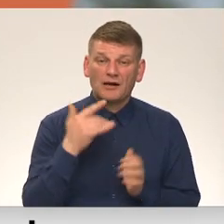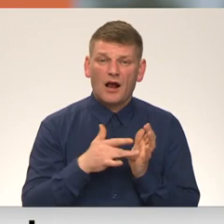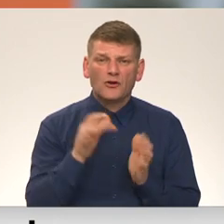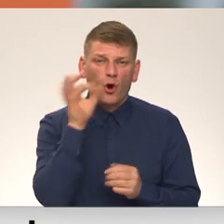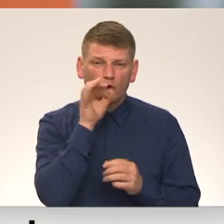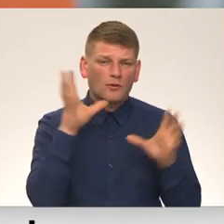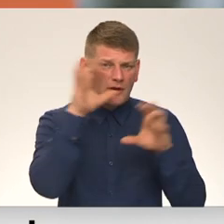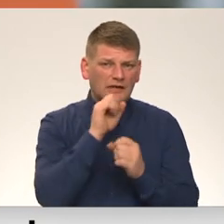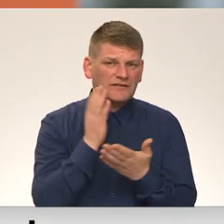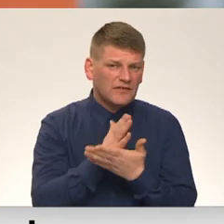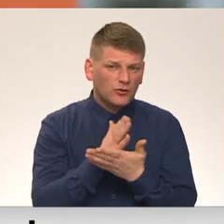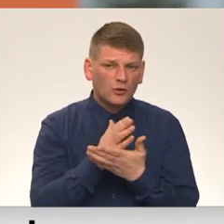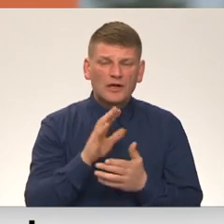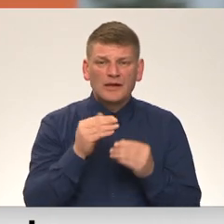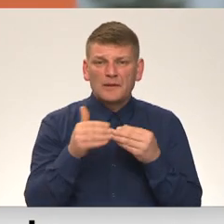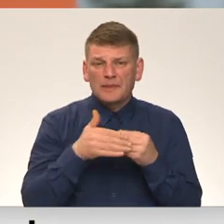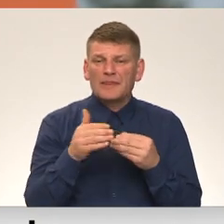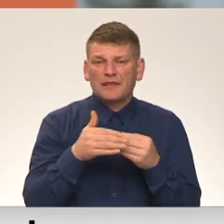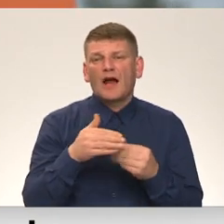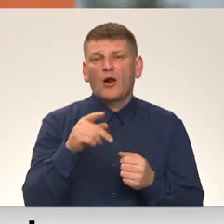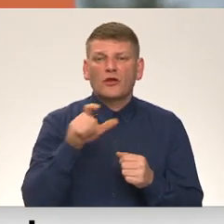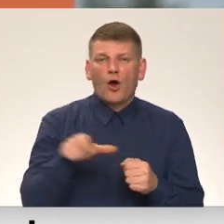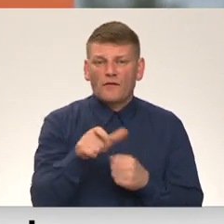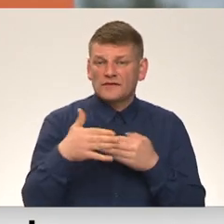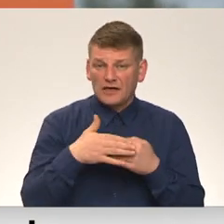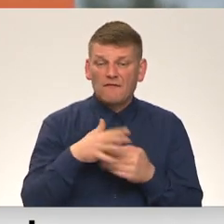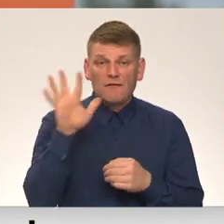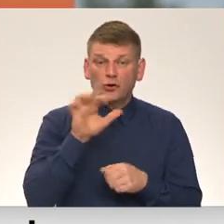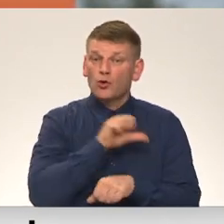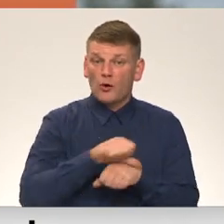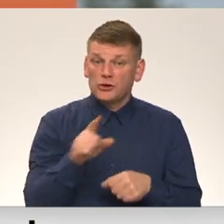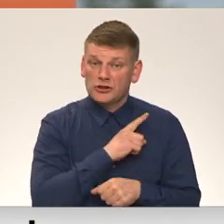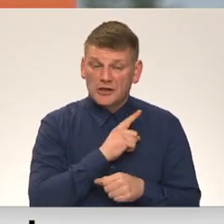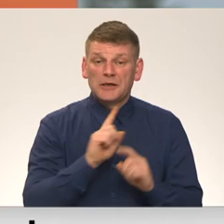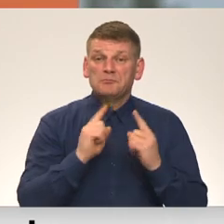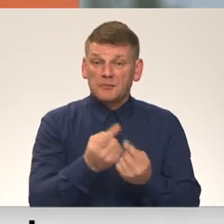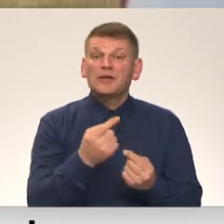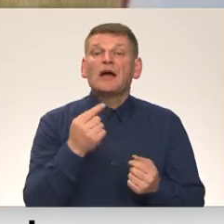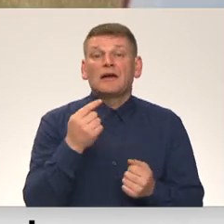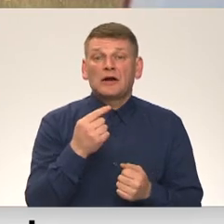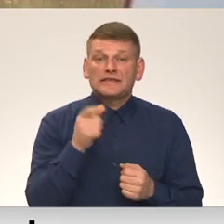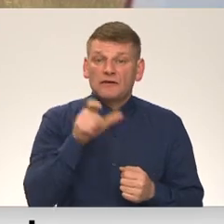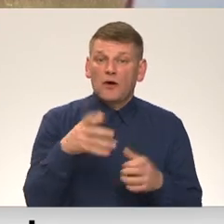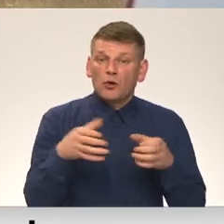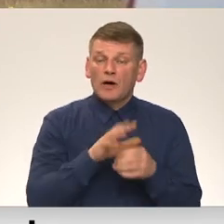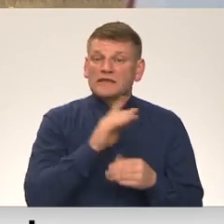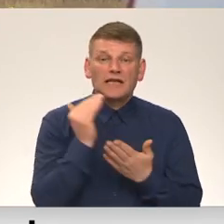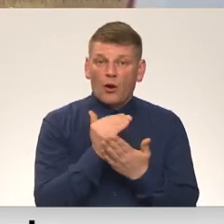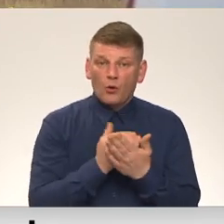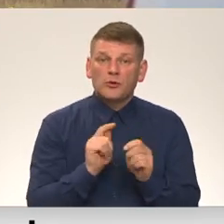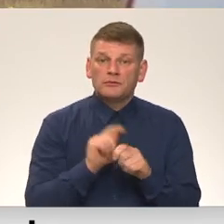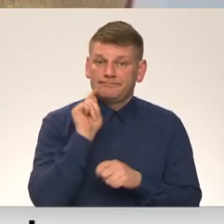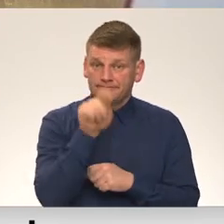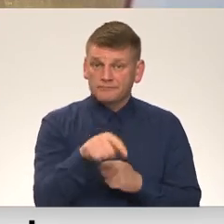Oktobra nakts vidū netālu no Daugavas krastiem valsts robežsardze pieķēra cilvēku grupu, kas nelikumīgi bija šķērsojusi